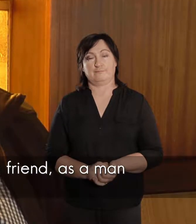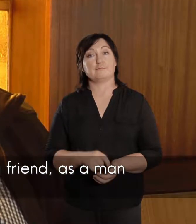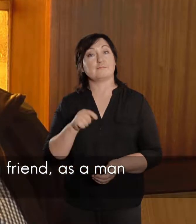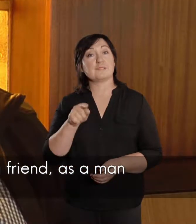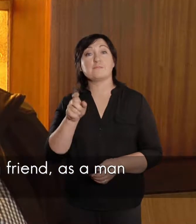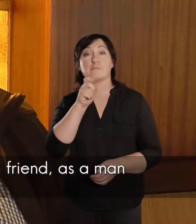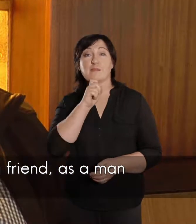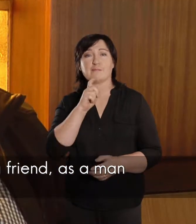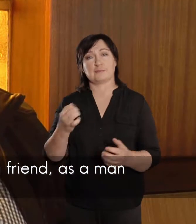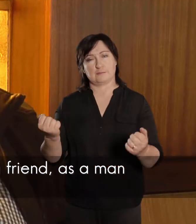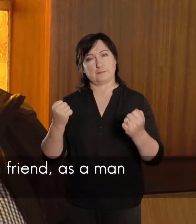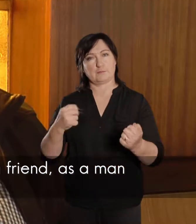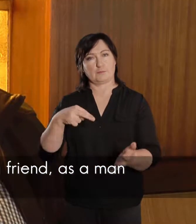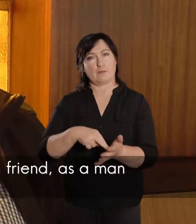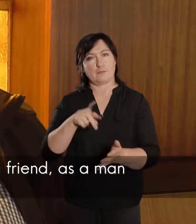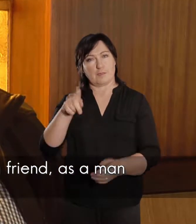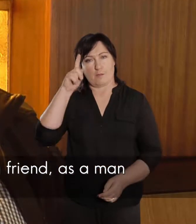byie vaste beginsels,